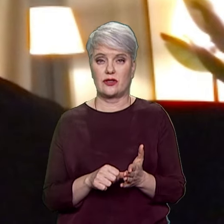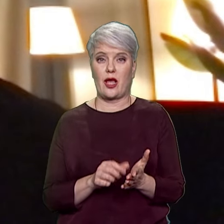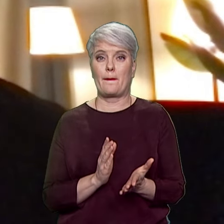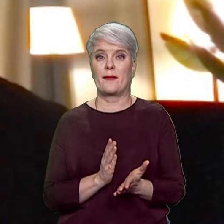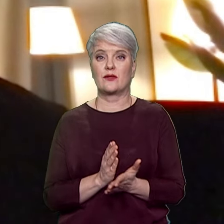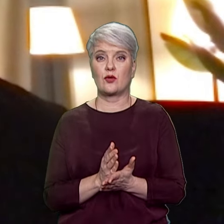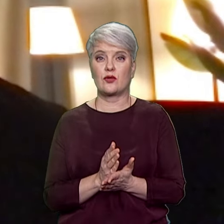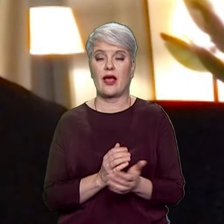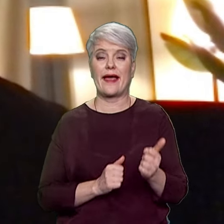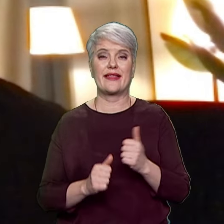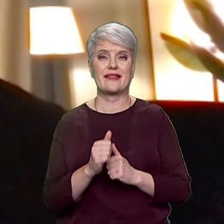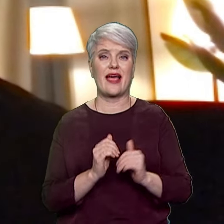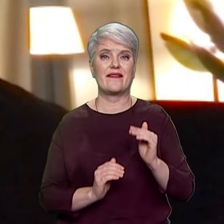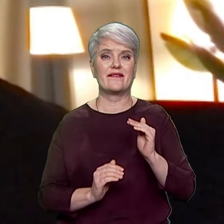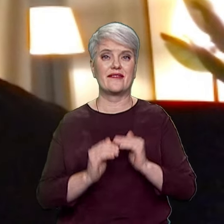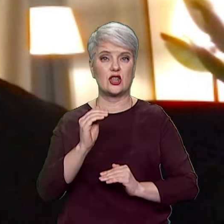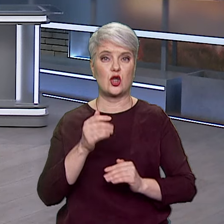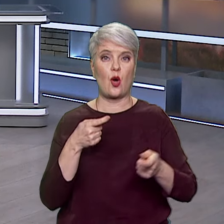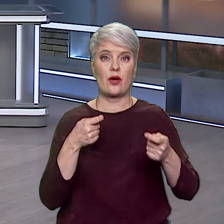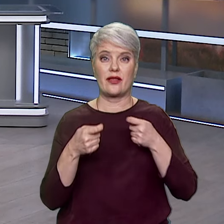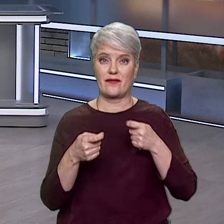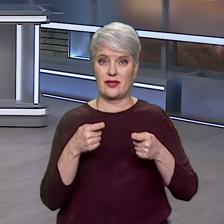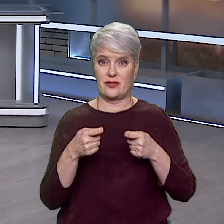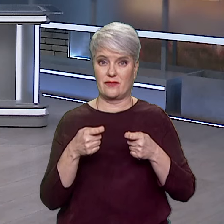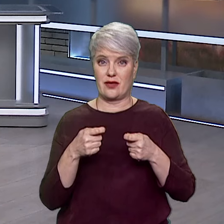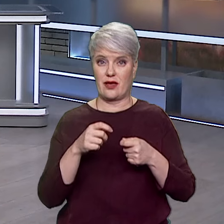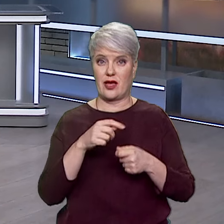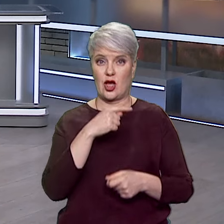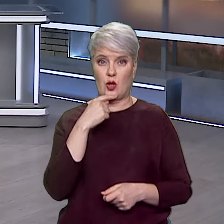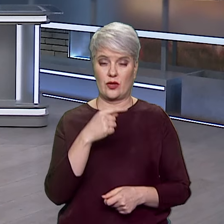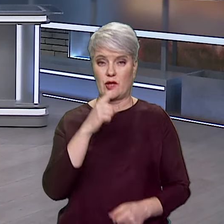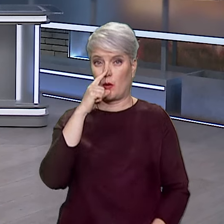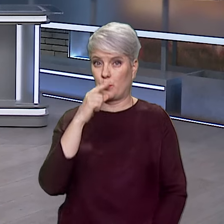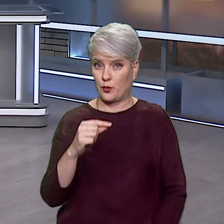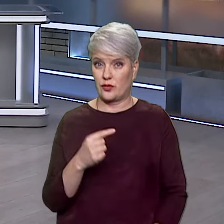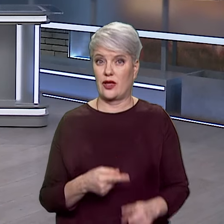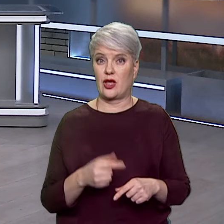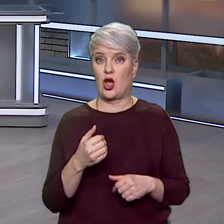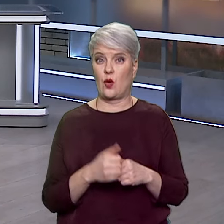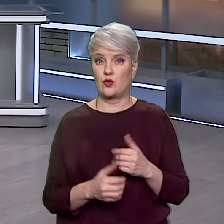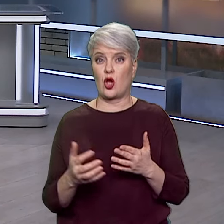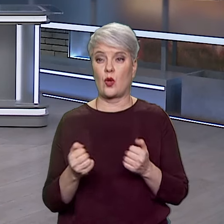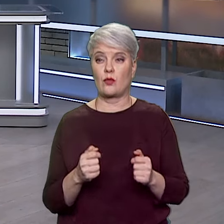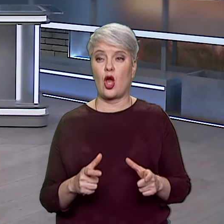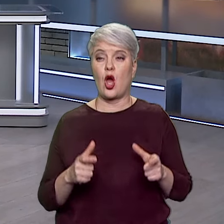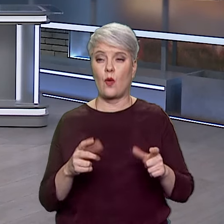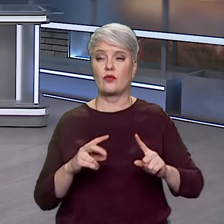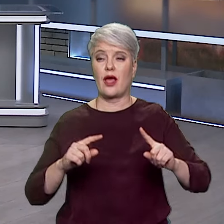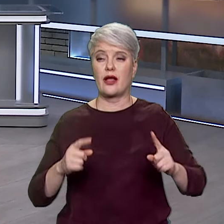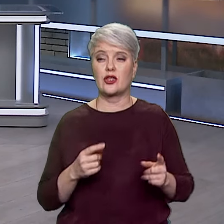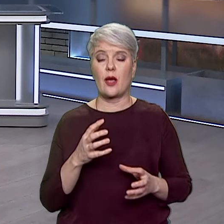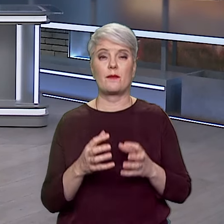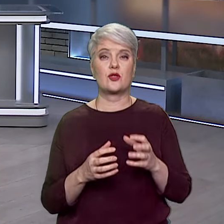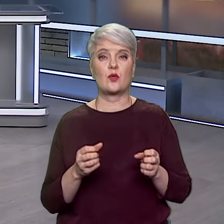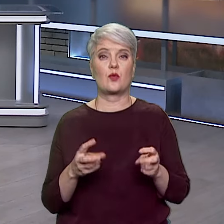найвищого керівництва країни-агресора, саме президента Путіна, який вже отримав ордер на арешт від Міжнародного кримінального суду